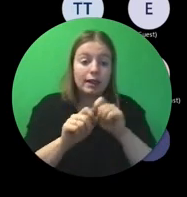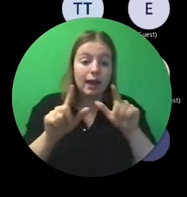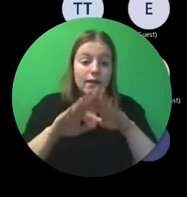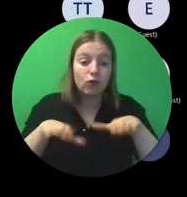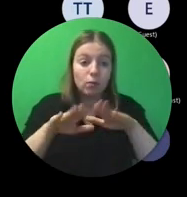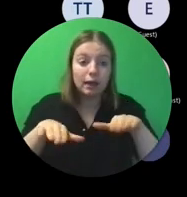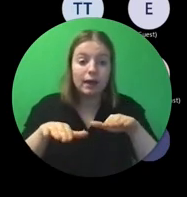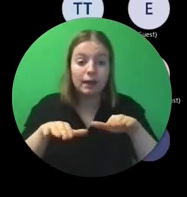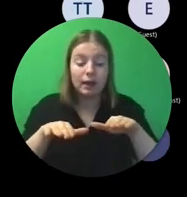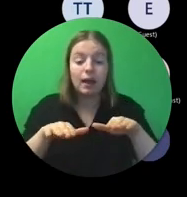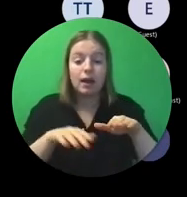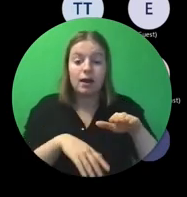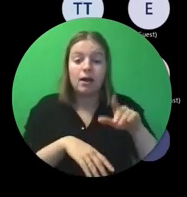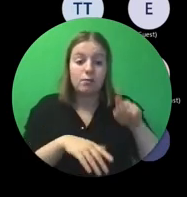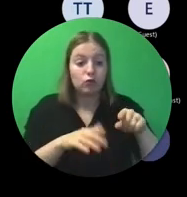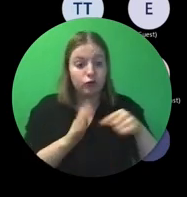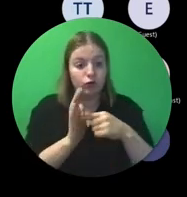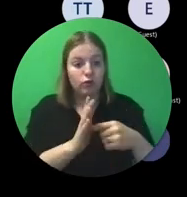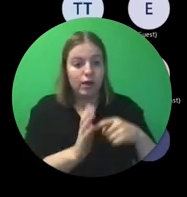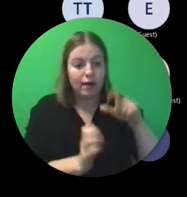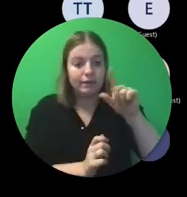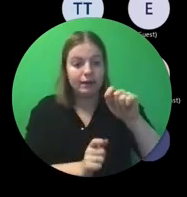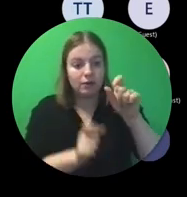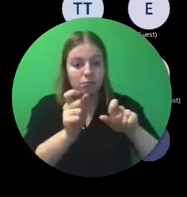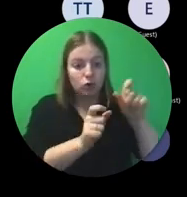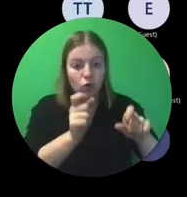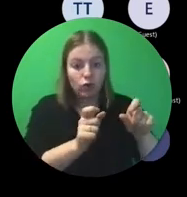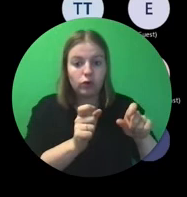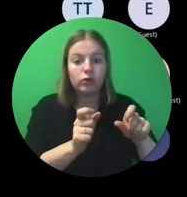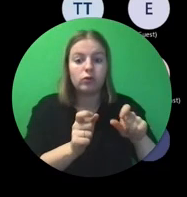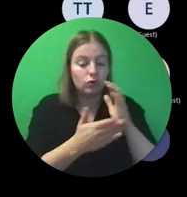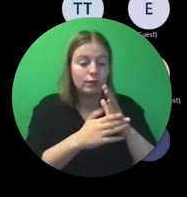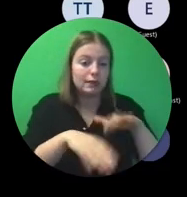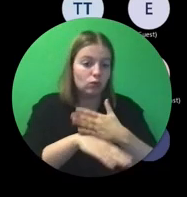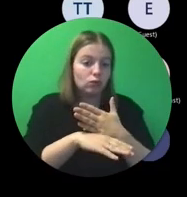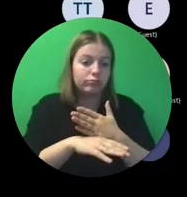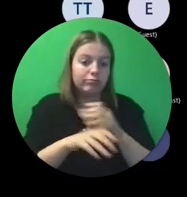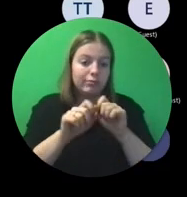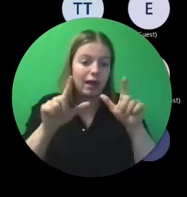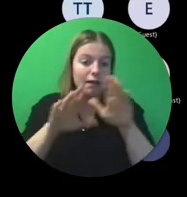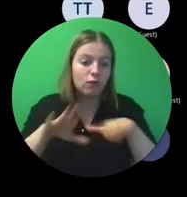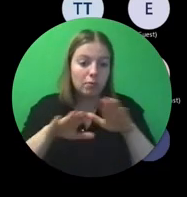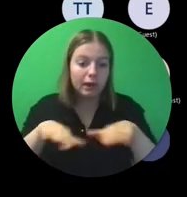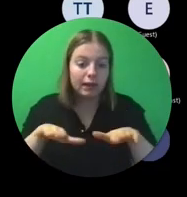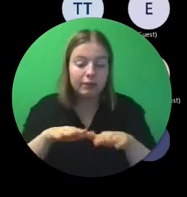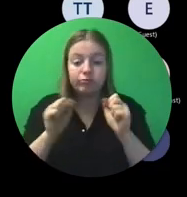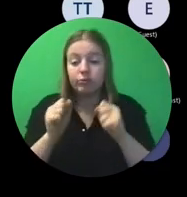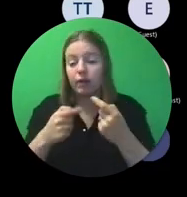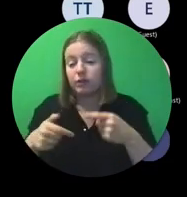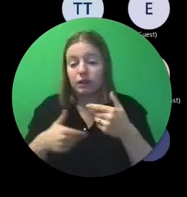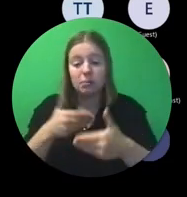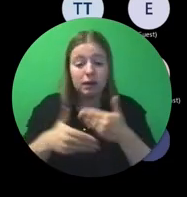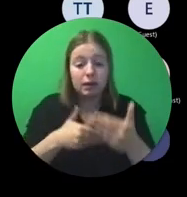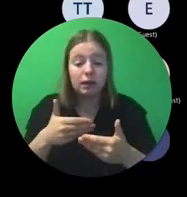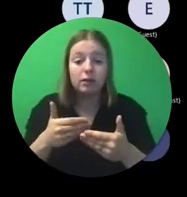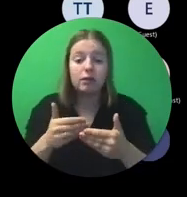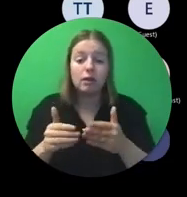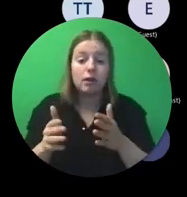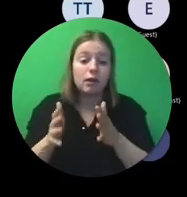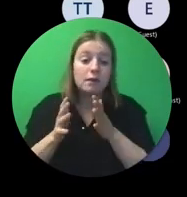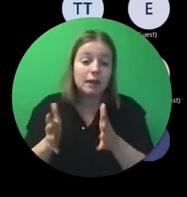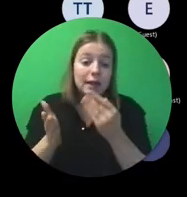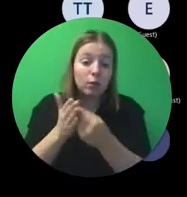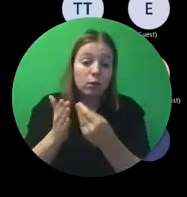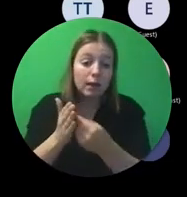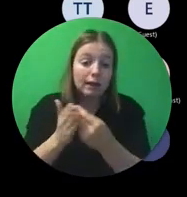tiental mensen die, of tien mensen die aan taalvoorbereiding hebben gedaan. Dat kan op verschillende manieren. Deel aan bewijs aan een